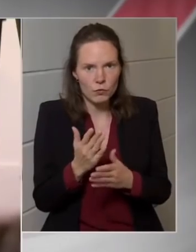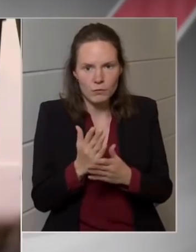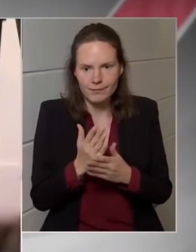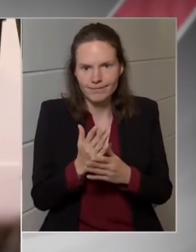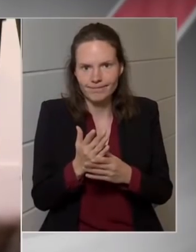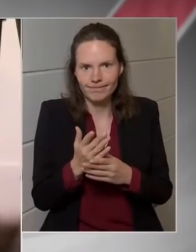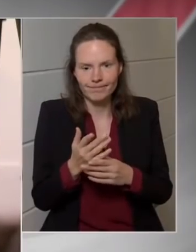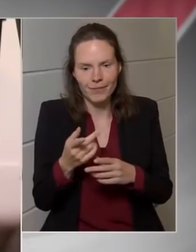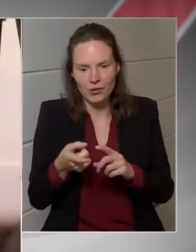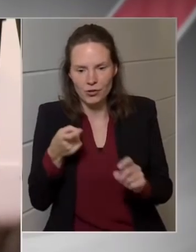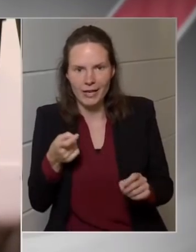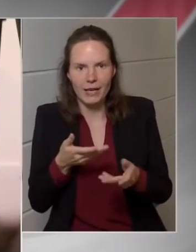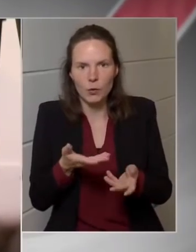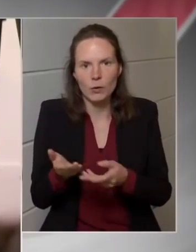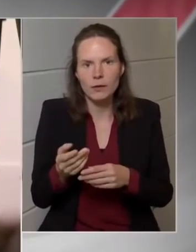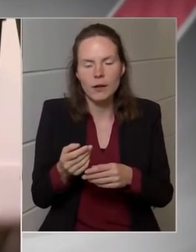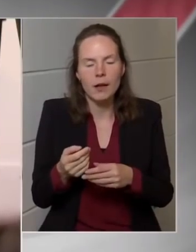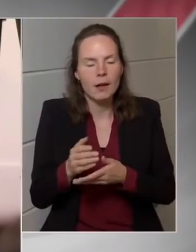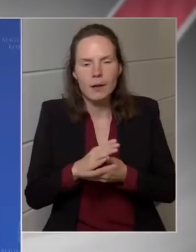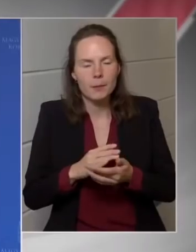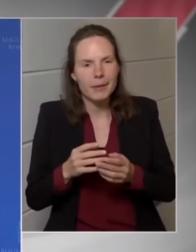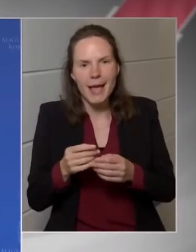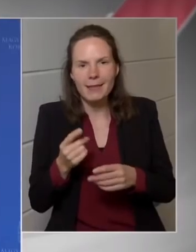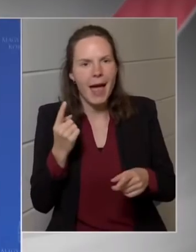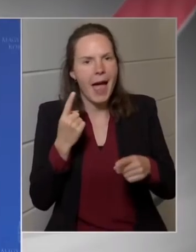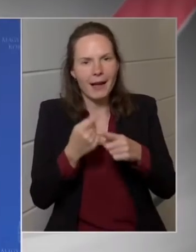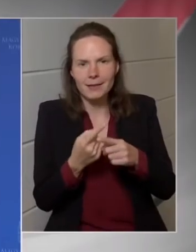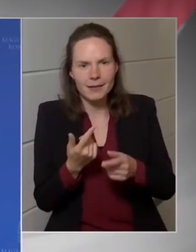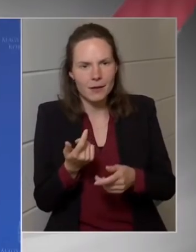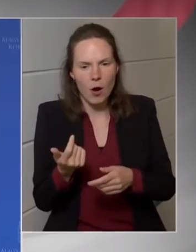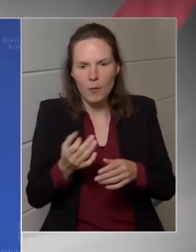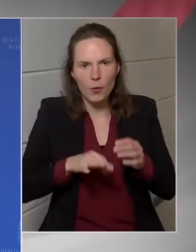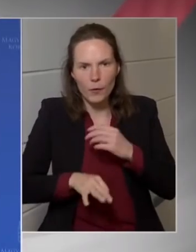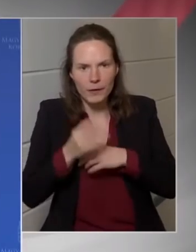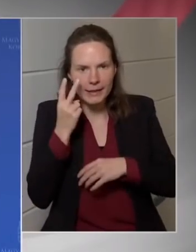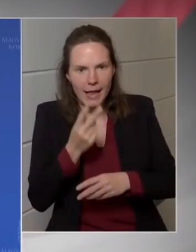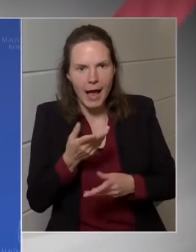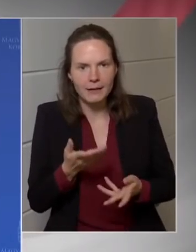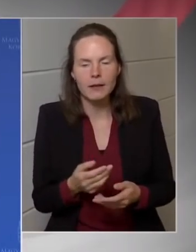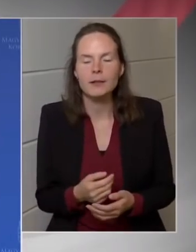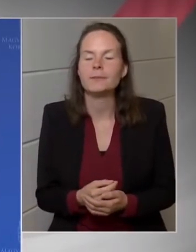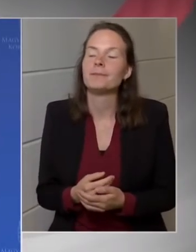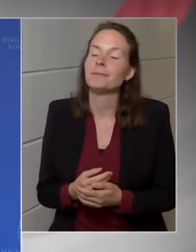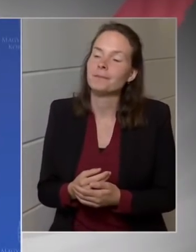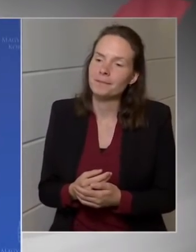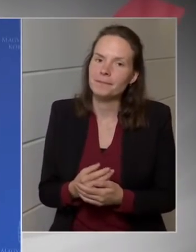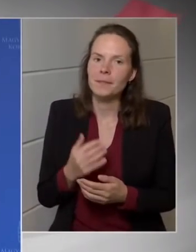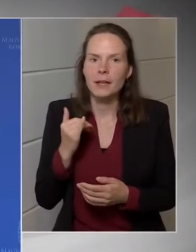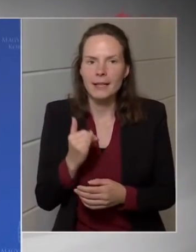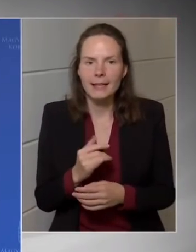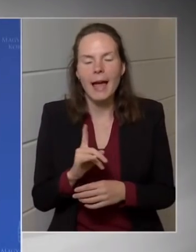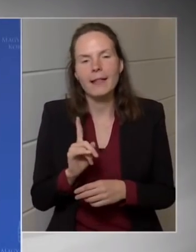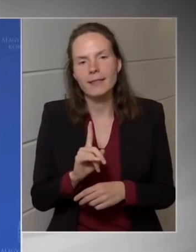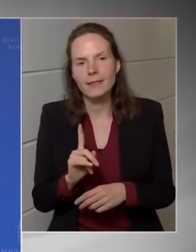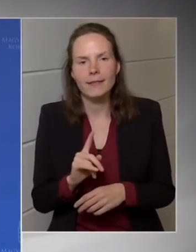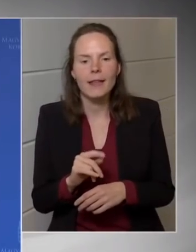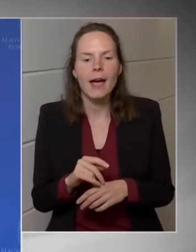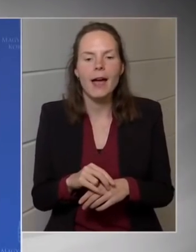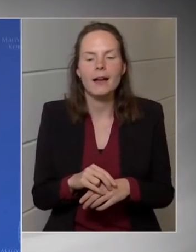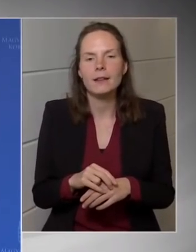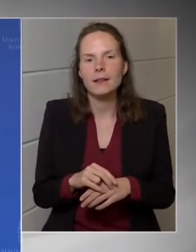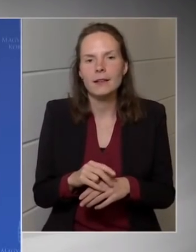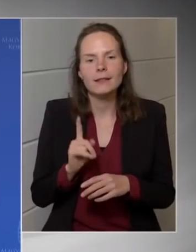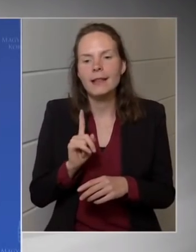hosszú távú profit fölötti extra profitot lát a kormány? De azért azt ne kérdőlezzük meg, hogy az utas